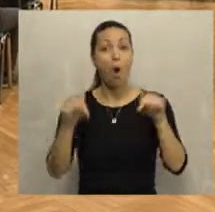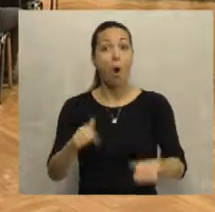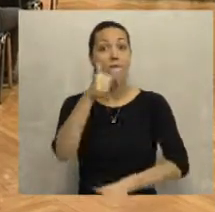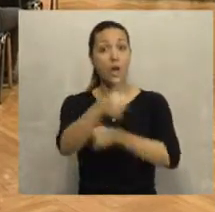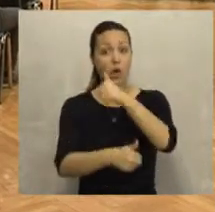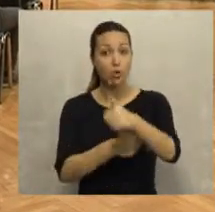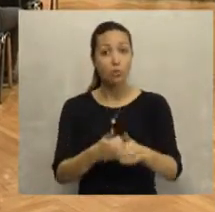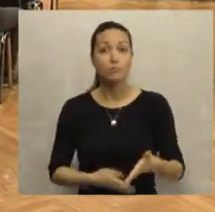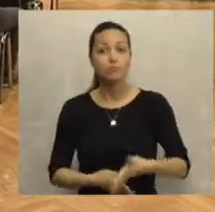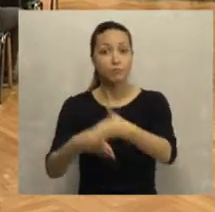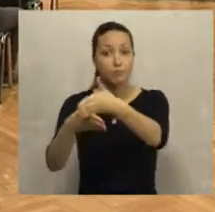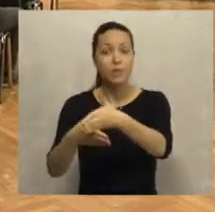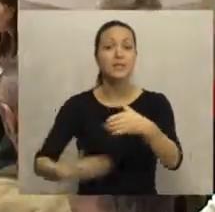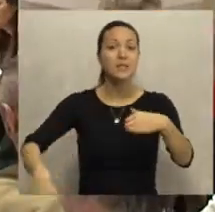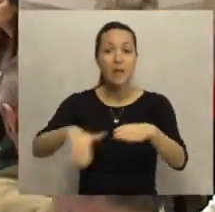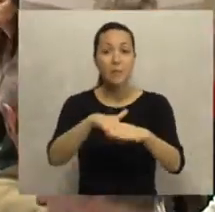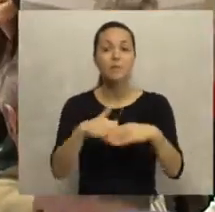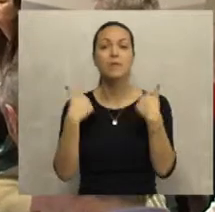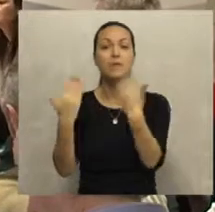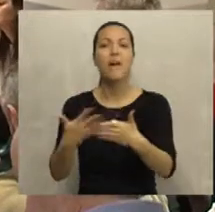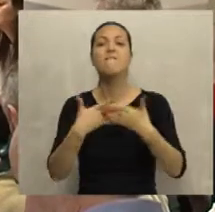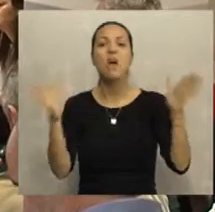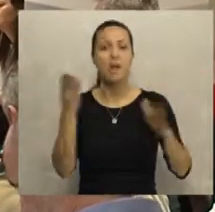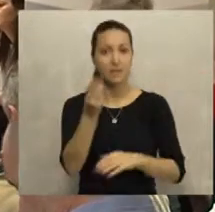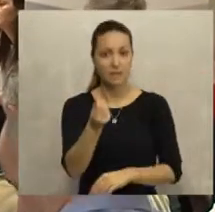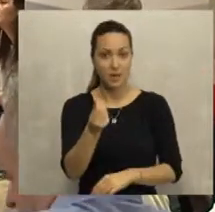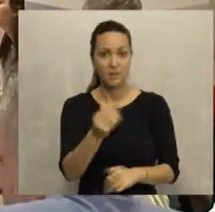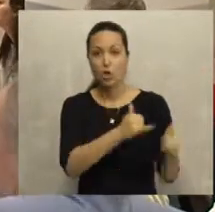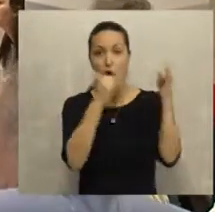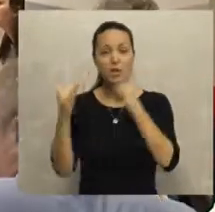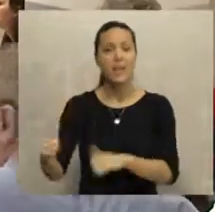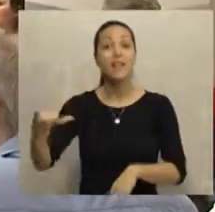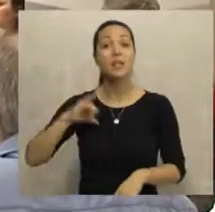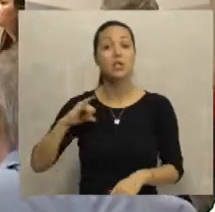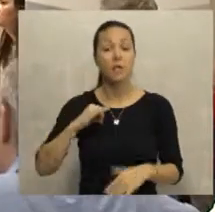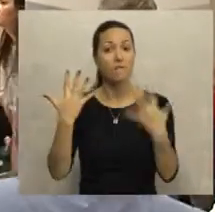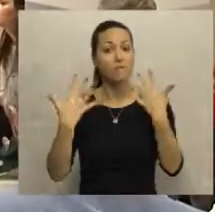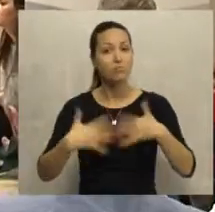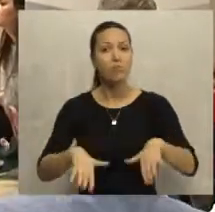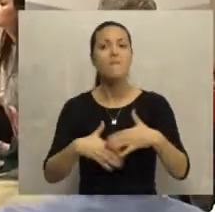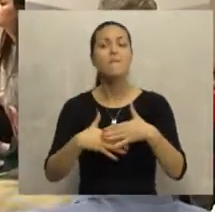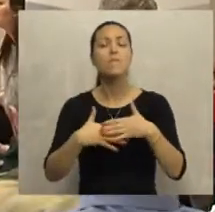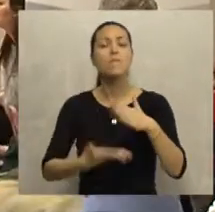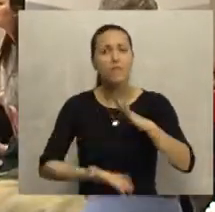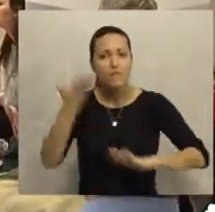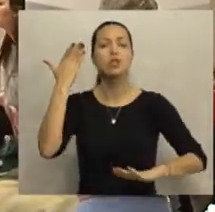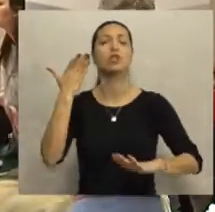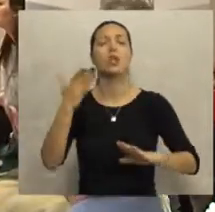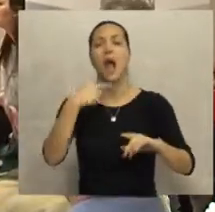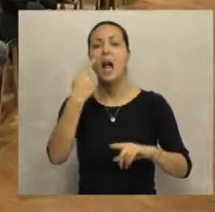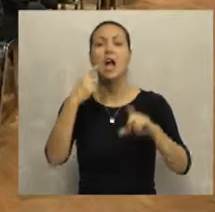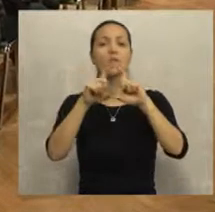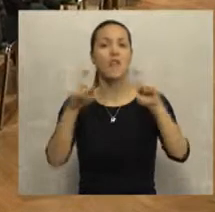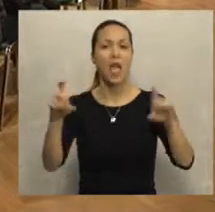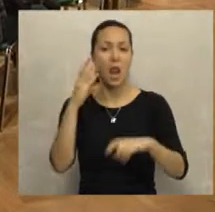febulara, a ove godine za podstitajanje i zapošljavanja odvoljena su velika sredstva. Do sada je interesovanje poslodavaca mnogo